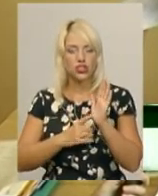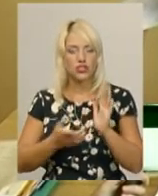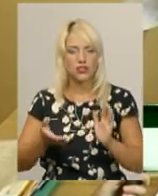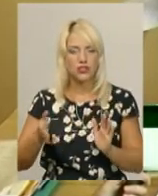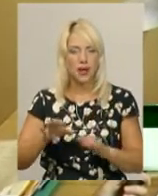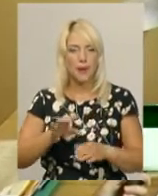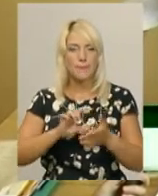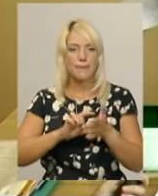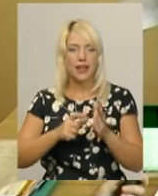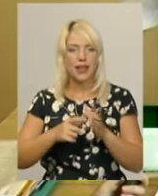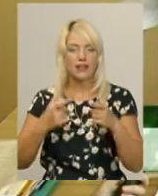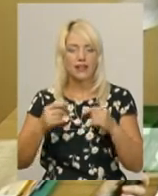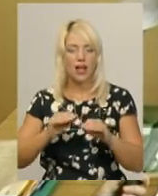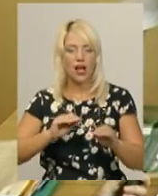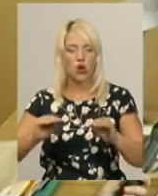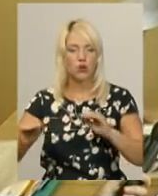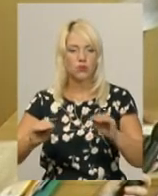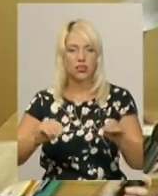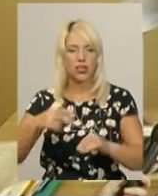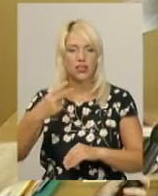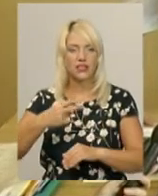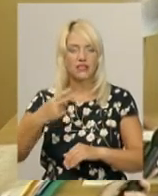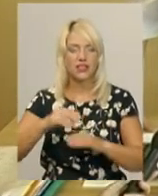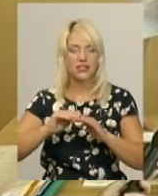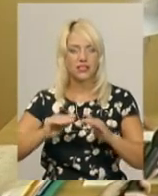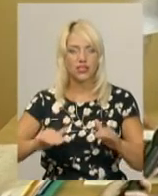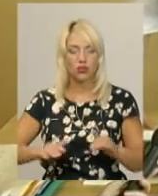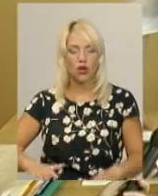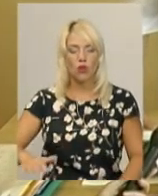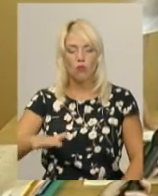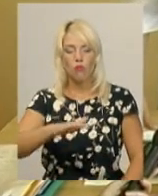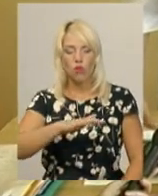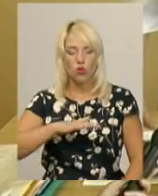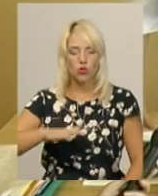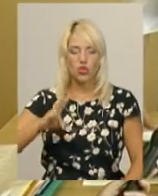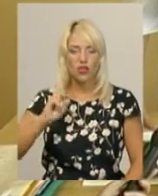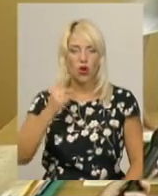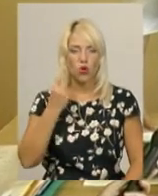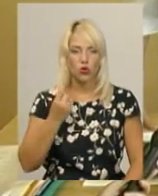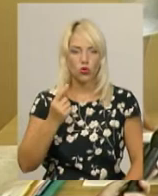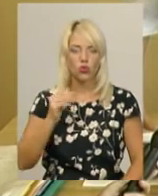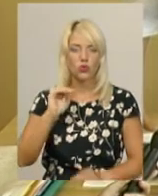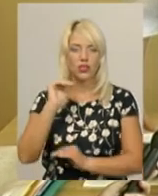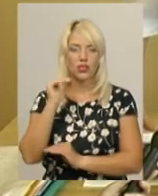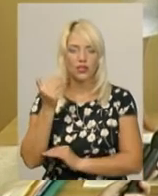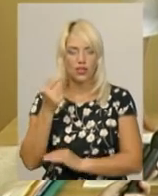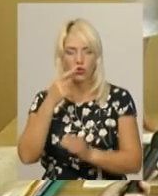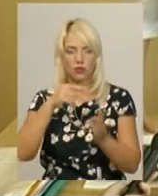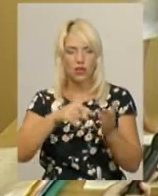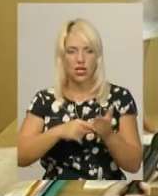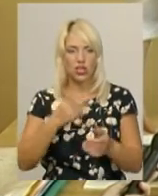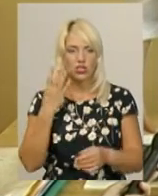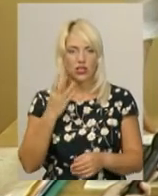розміщались 20 діток. Площа на одну дитину припадала біля 4